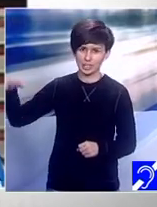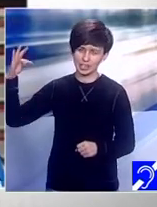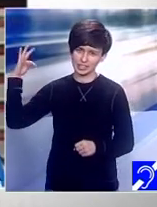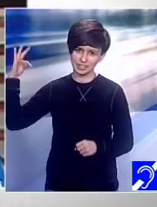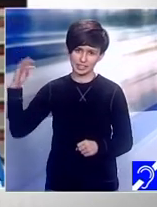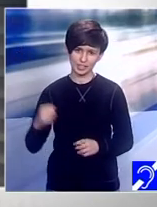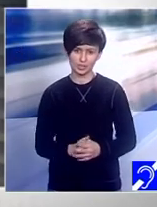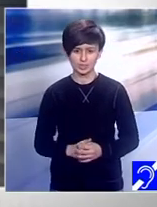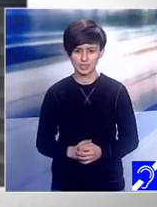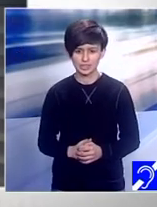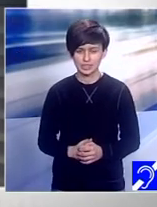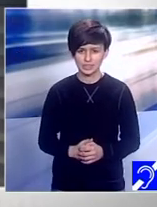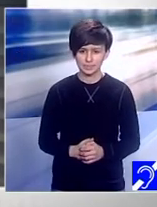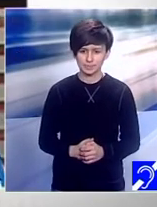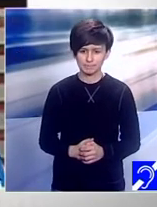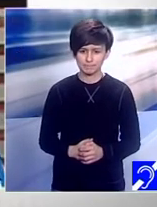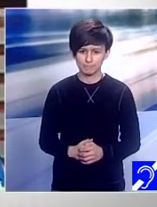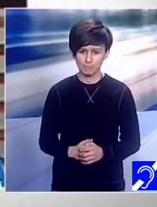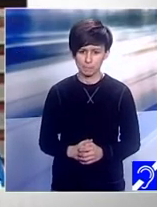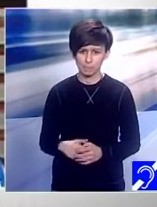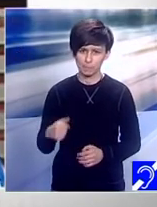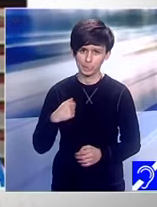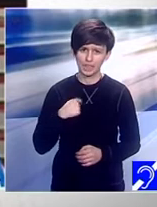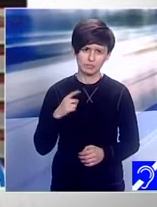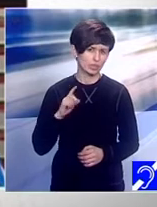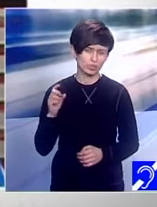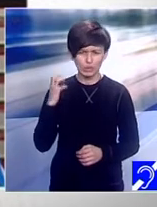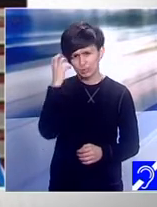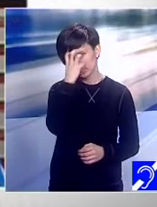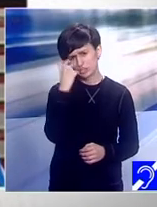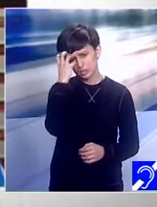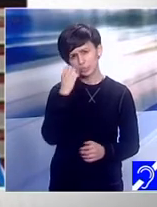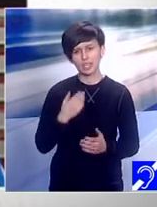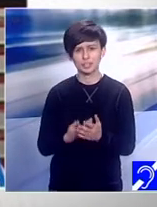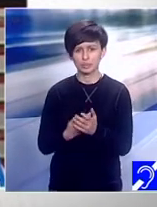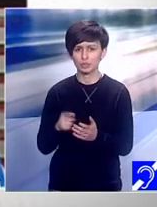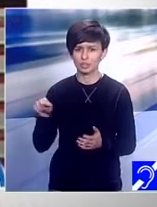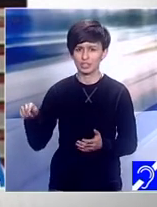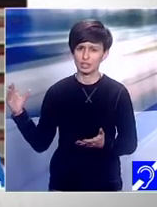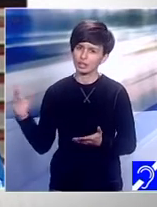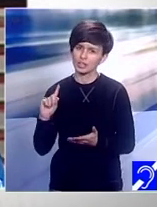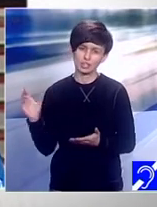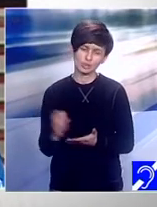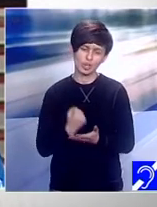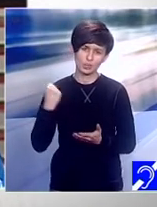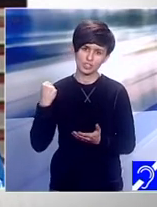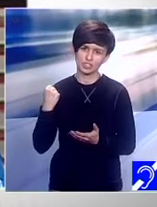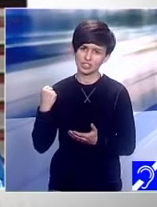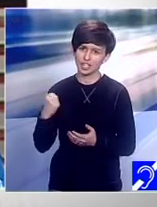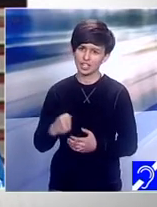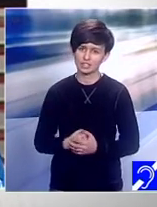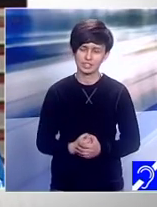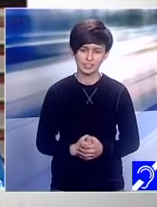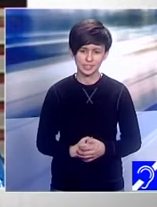supărată când a câștigat Eurovisionul? Nu a fost supărată. Am ținut bumii